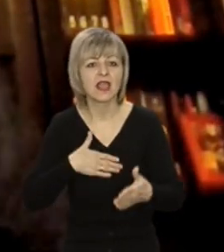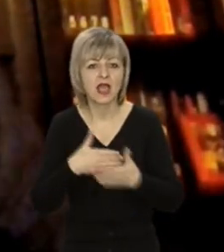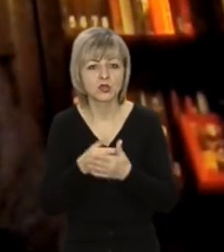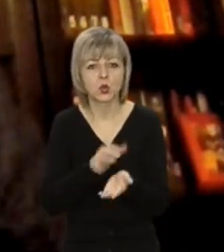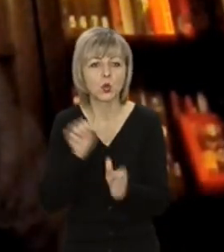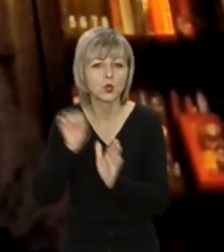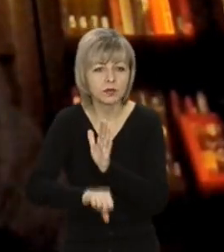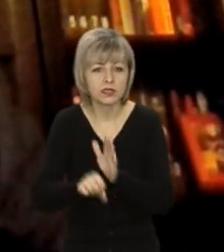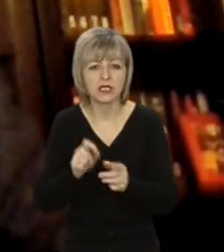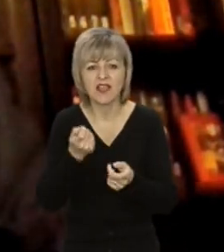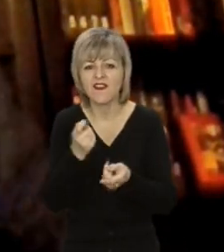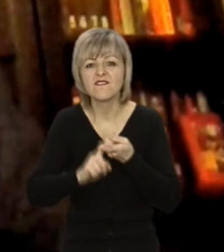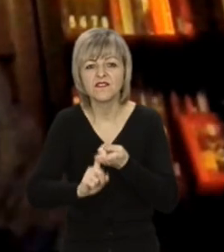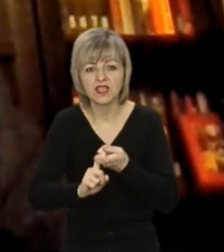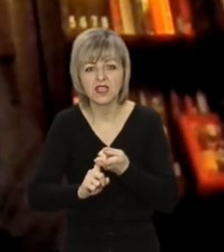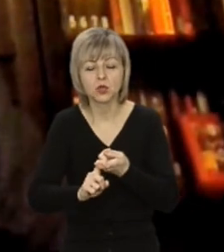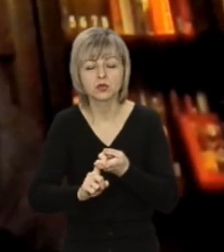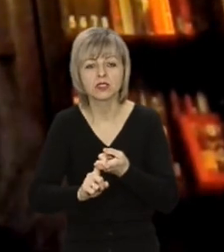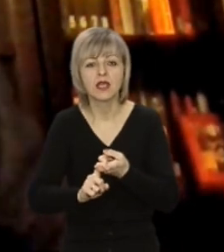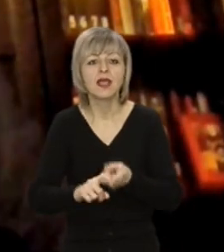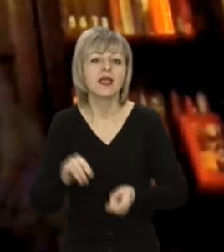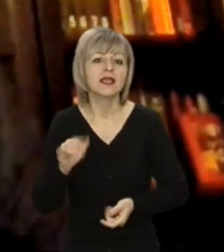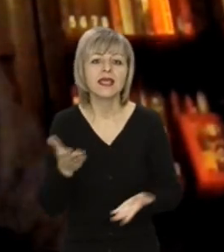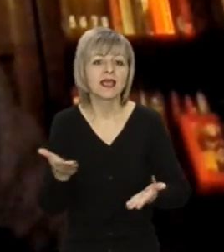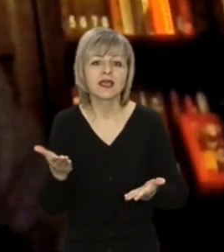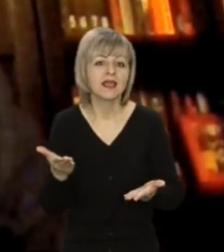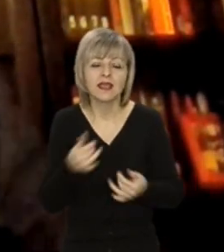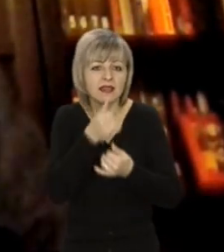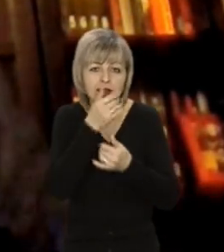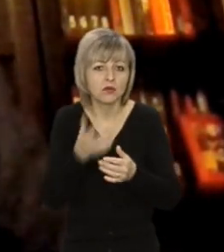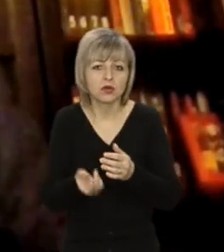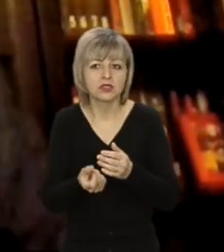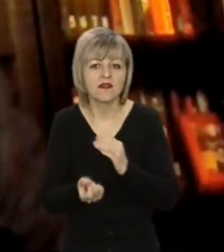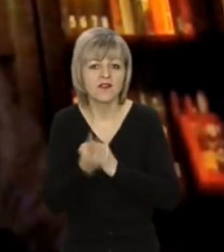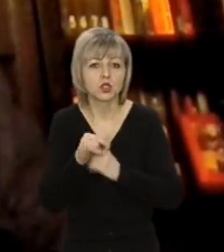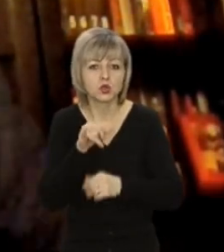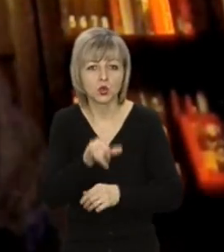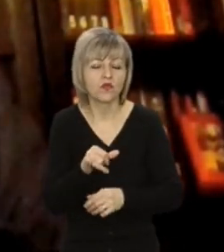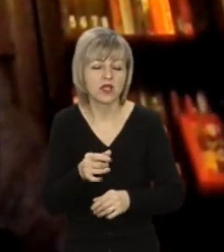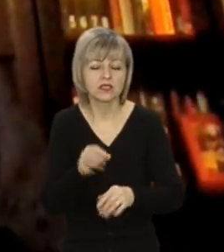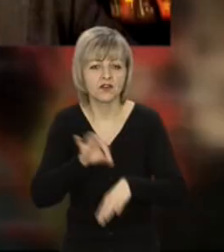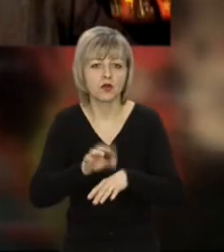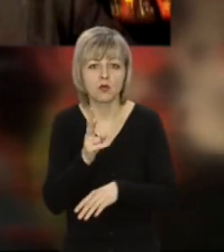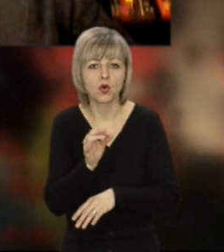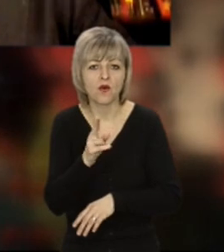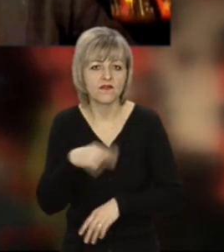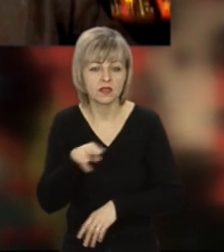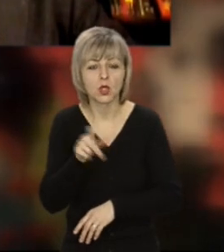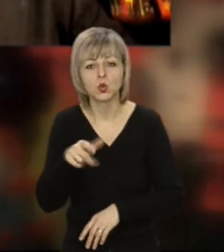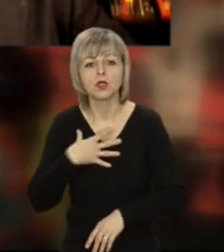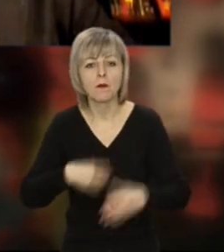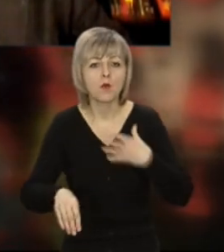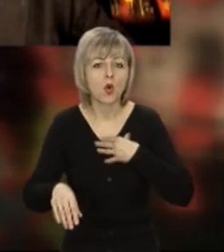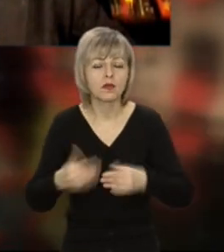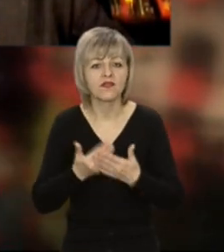знешкоджений, простіше говорити, вбитий, який аж ніяк не може викликати у вас ковід-19. Люди помирають